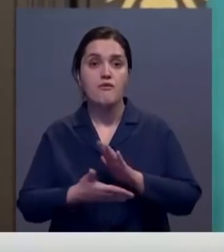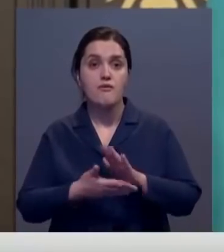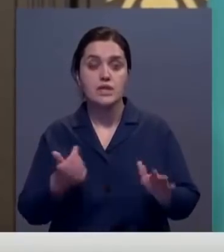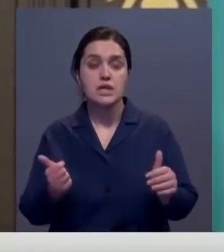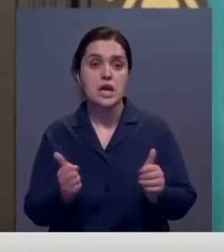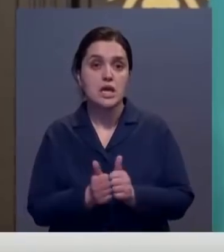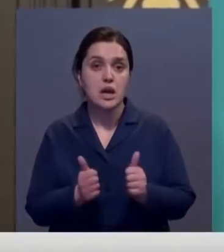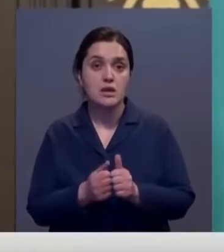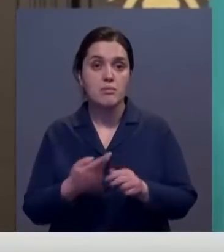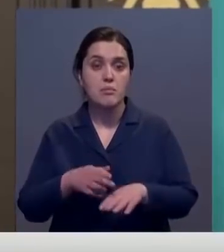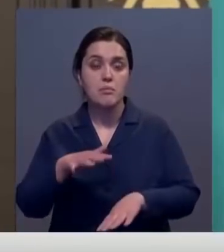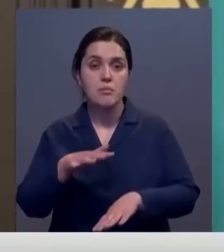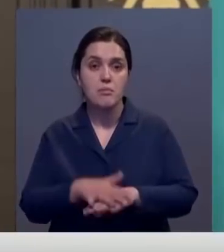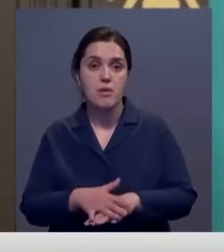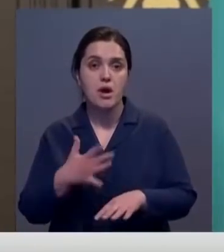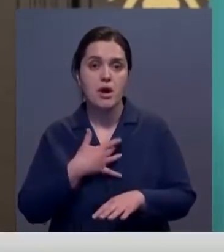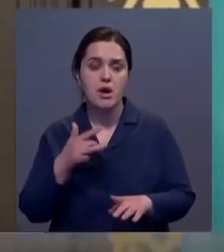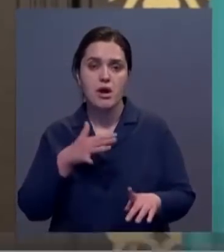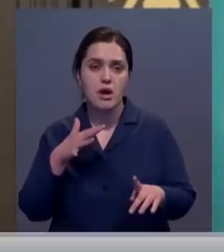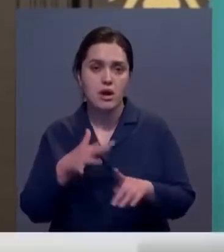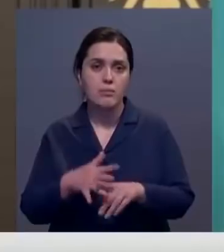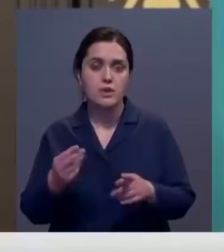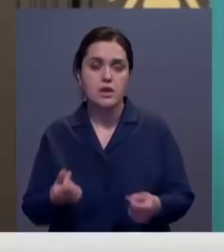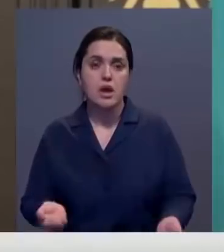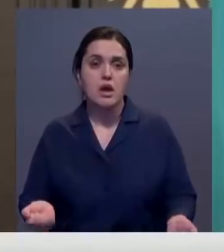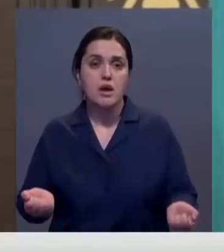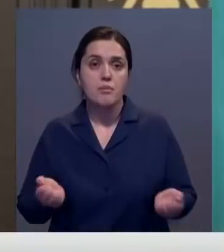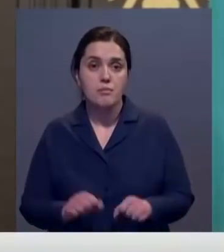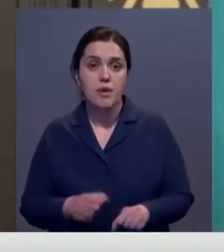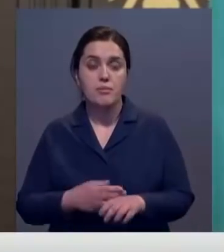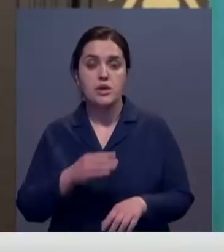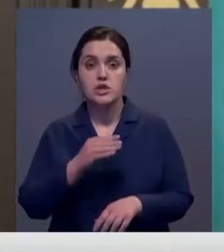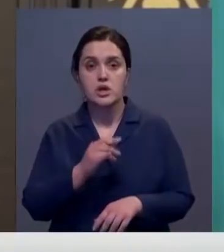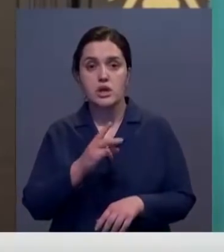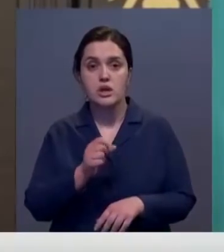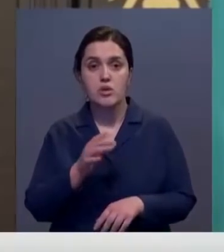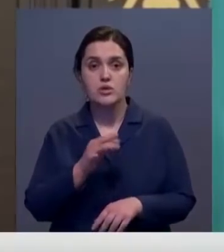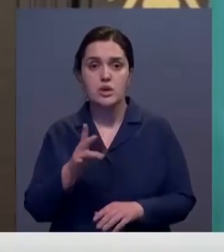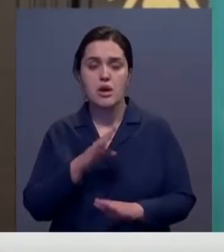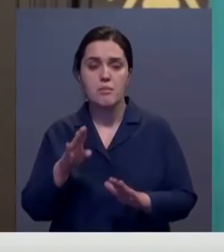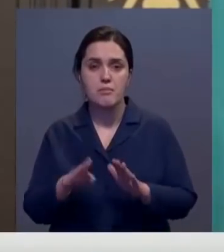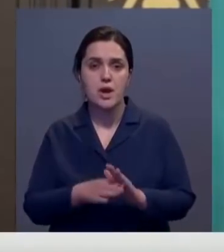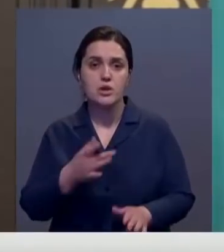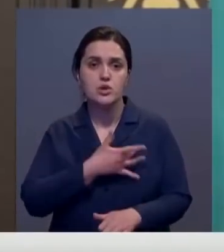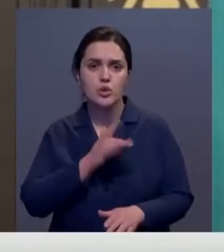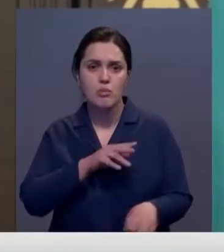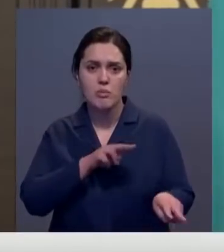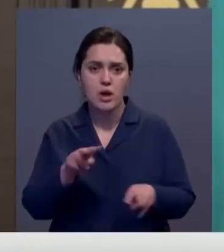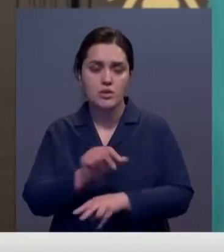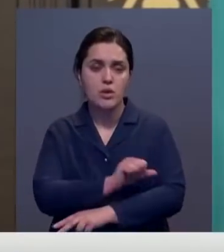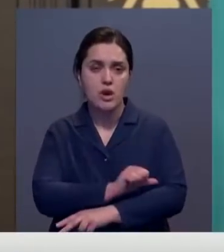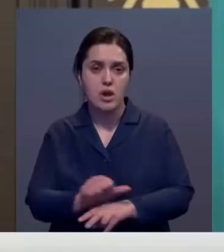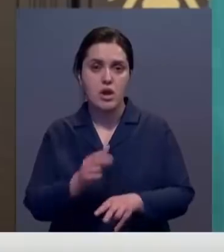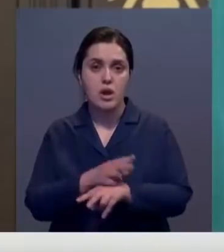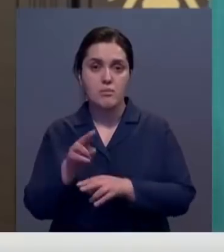здания одного из банков произошло разбойное нападение. Все дороги города Жанаузин под стройким контролем усиленные наряды патрульной полиции